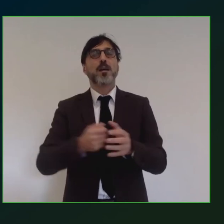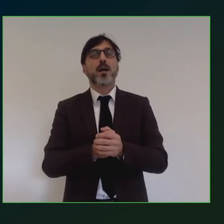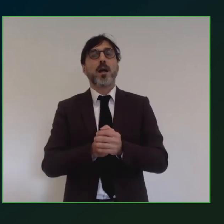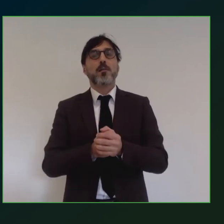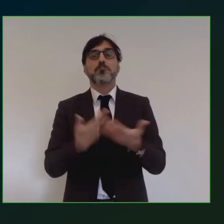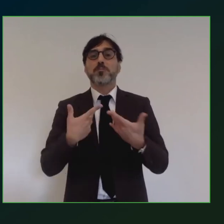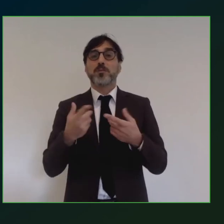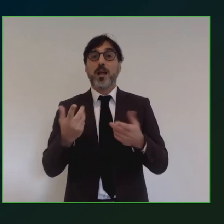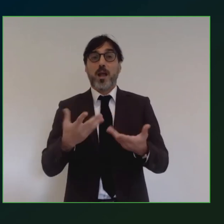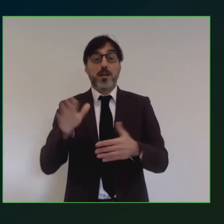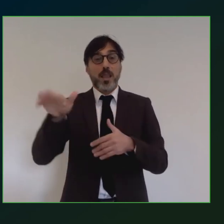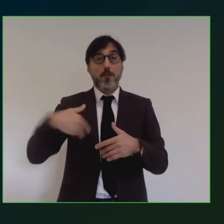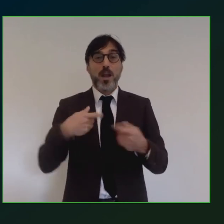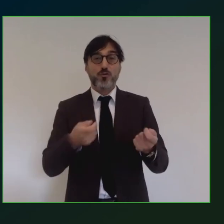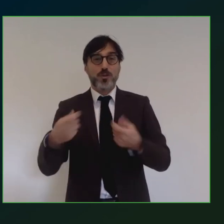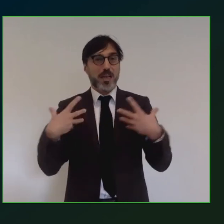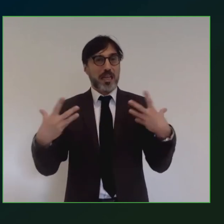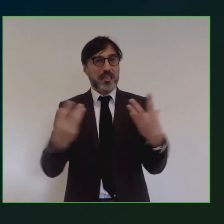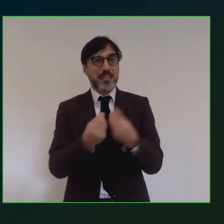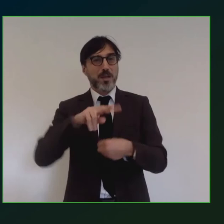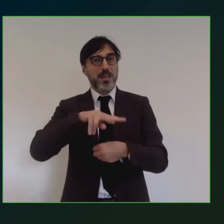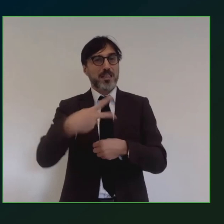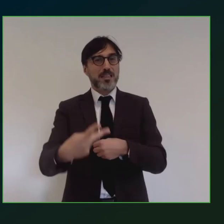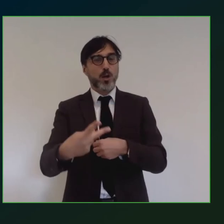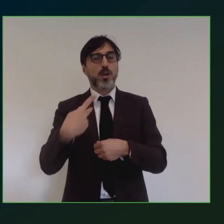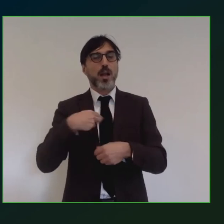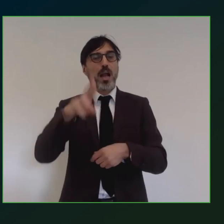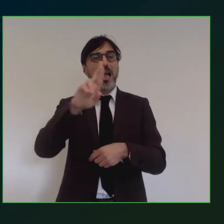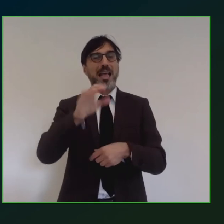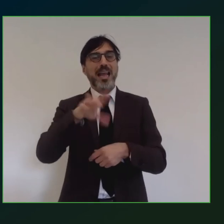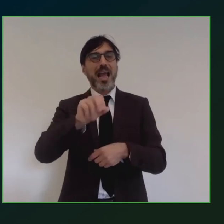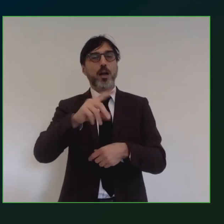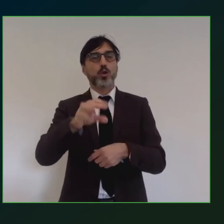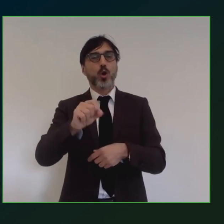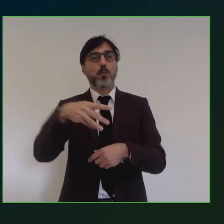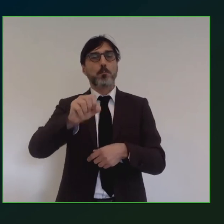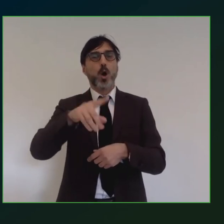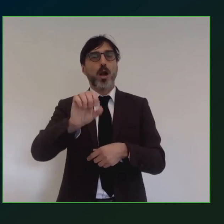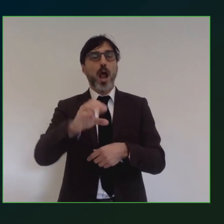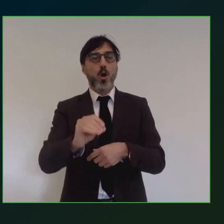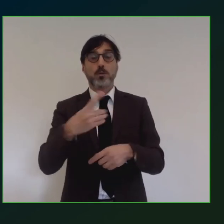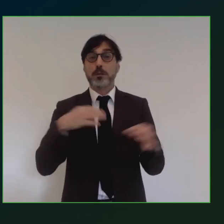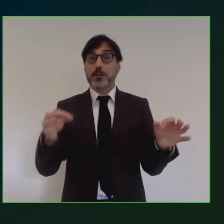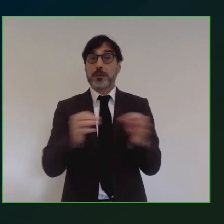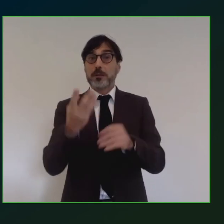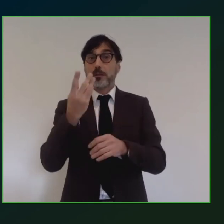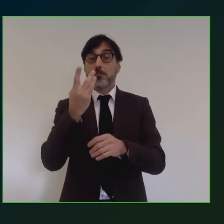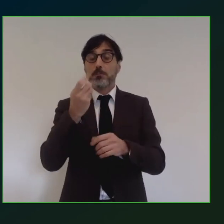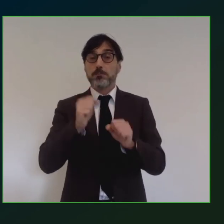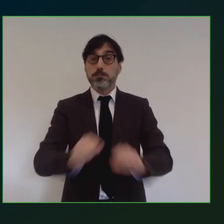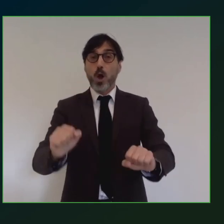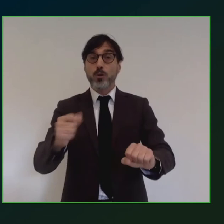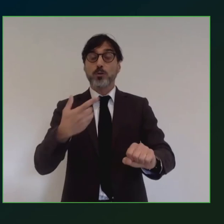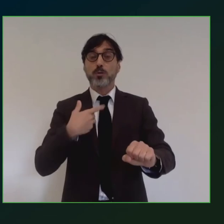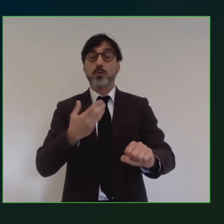gestire insieme con me questa seconda parte Riccardo Monaco Riccardo Monaco è l'autorità di